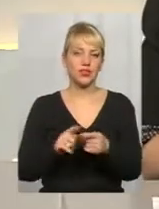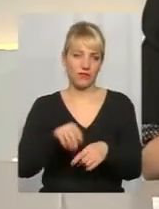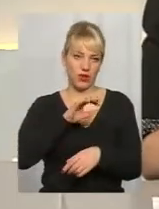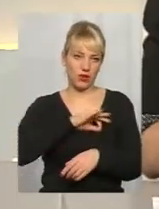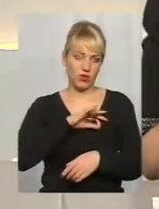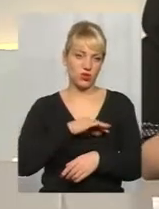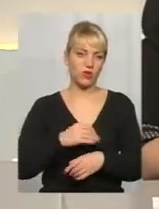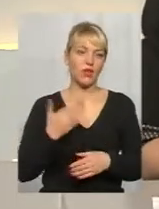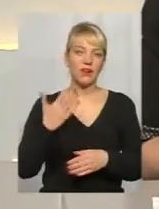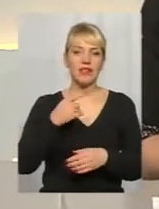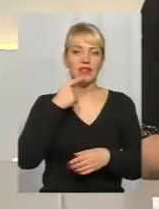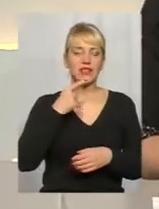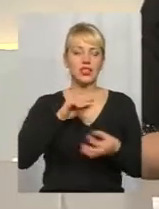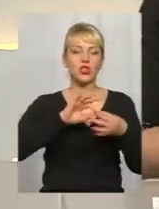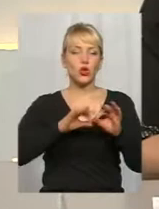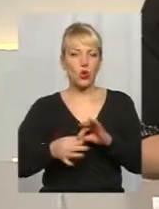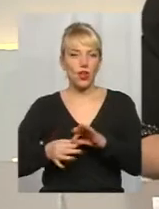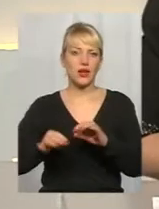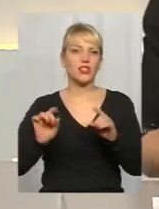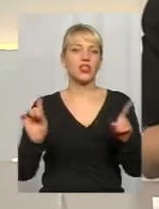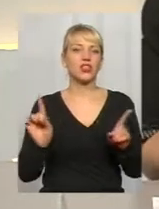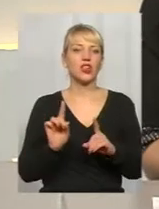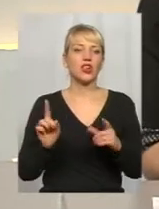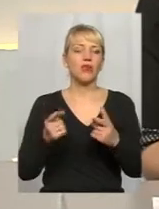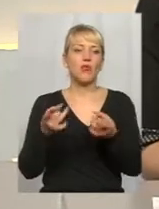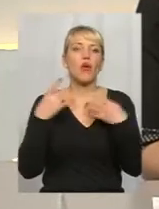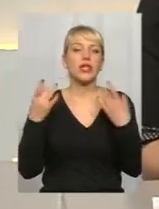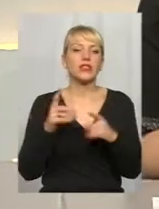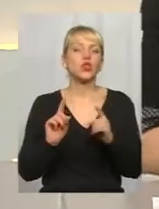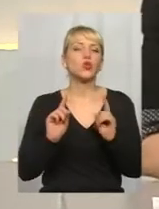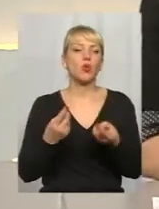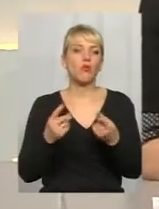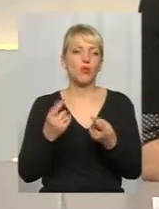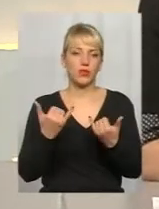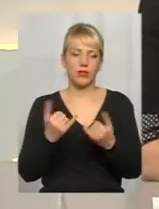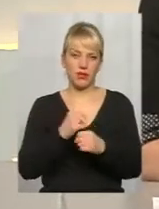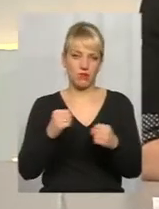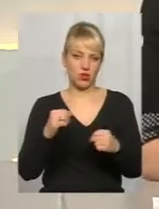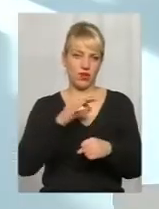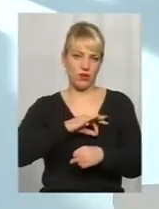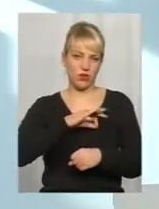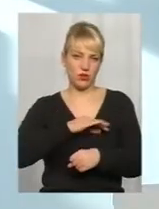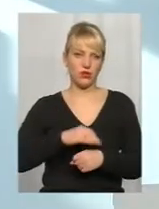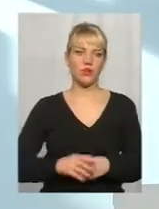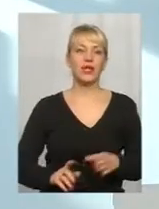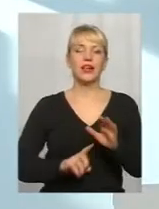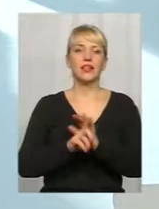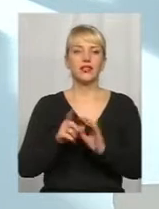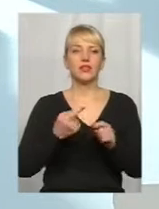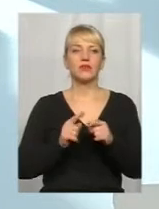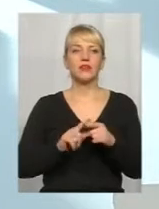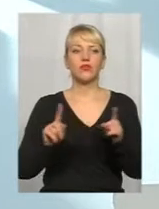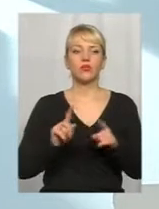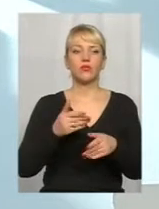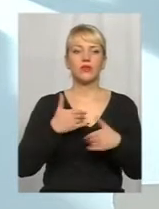розкажіть докладніше, головне, поясніть нам, чому тепер їх не можна використовувати. Ну, почнем з того, що ми